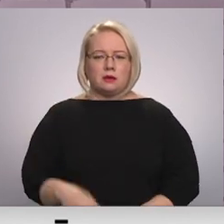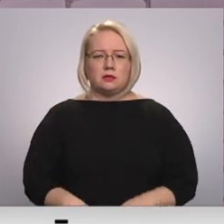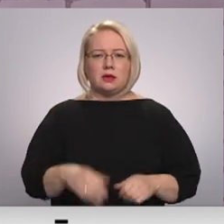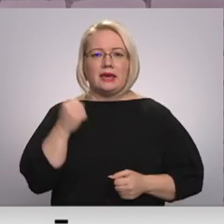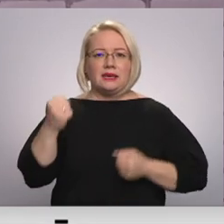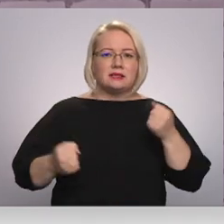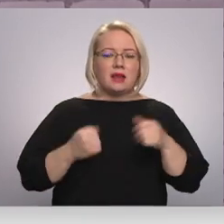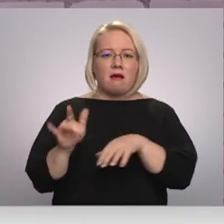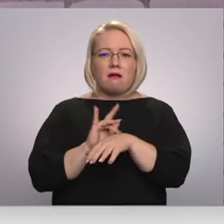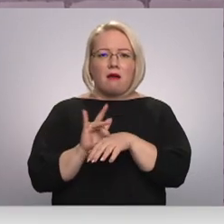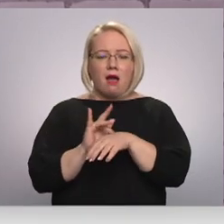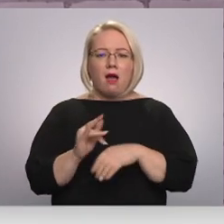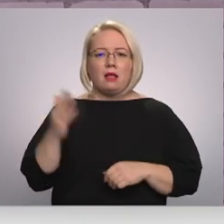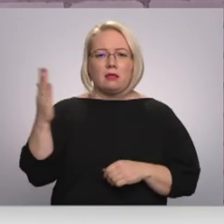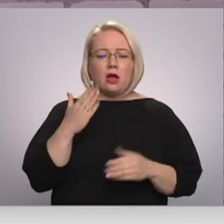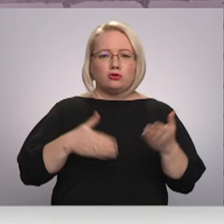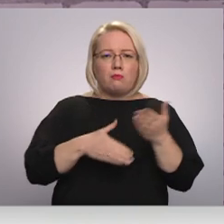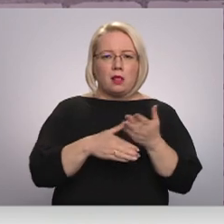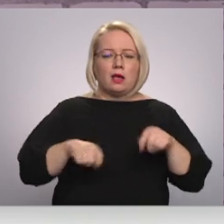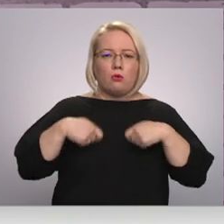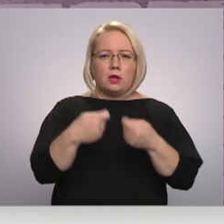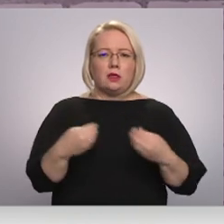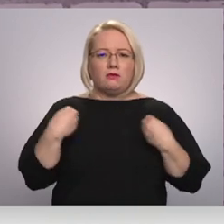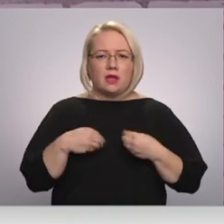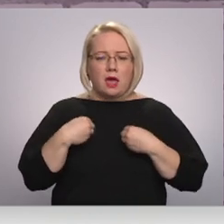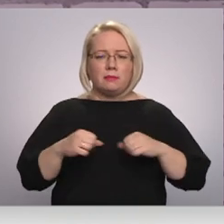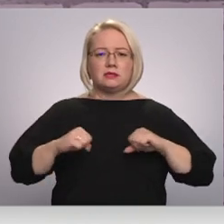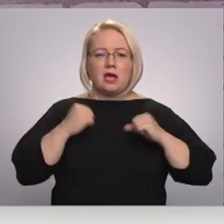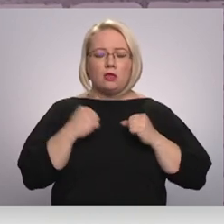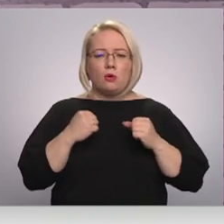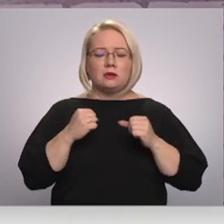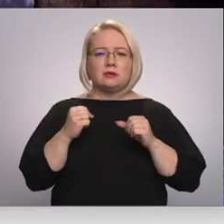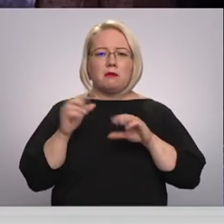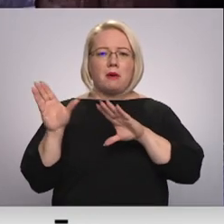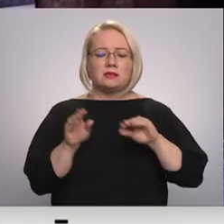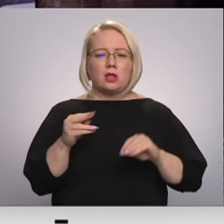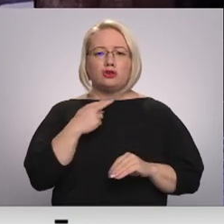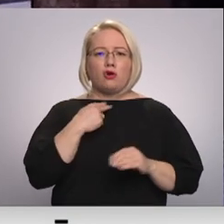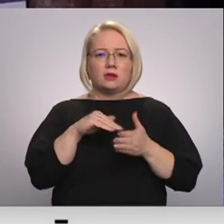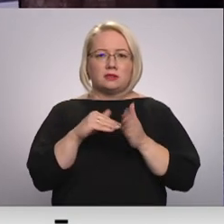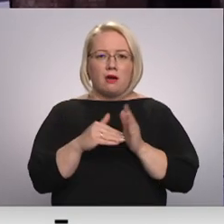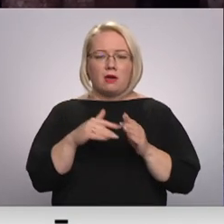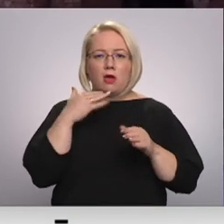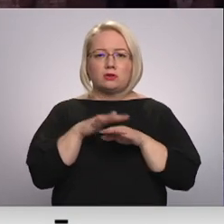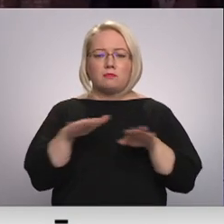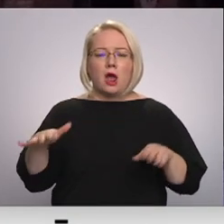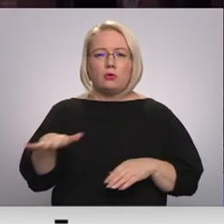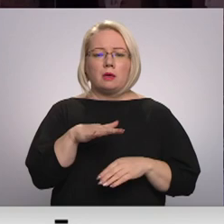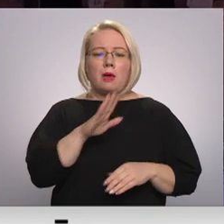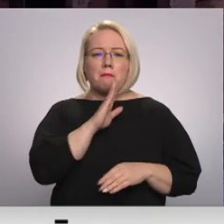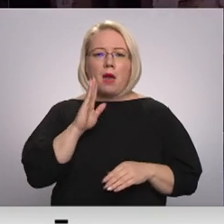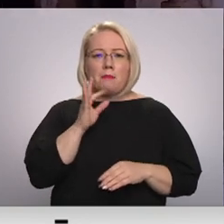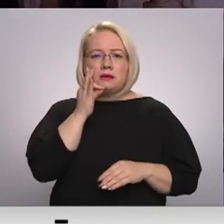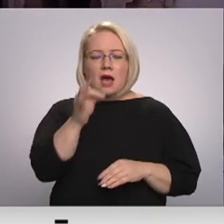Izskrēja kaili, nācu palīgā un iedevu drēbes, centos mazināt šokas tāvokli. Daudz bērnu ģimenes mamma stāsta, par